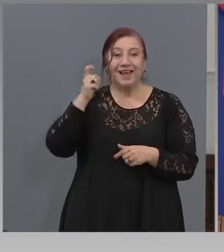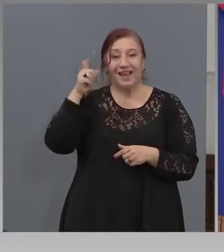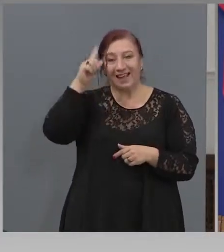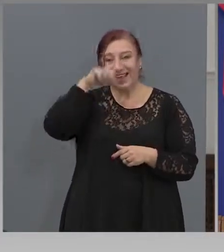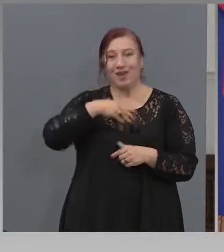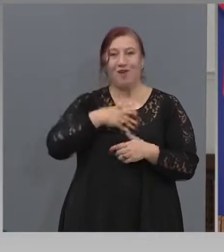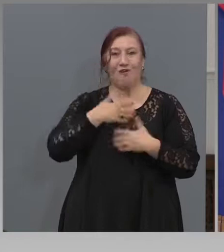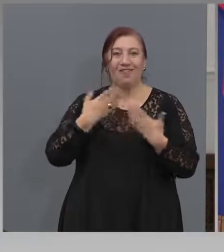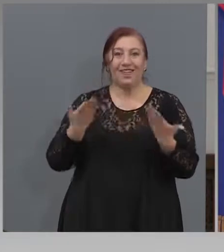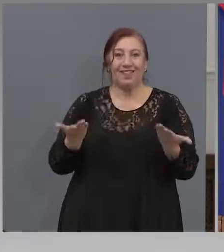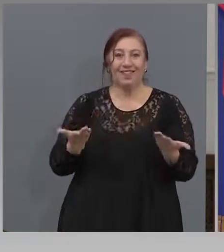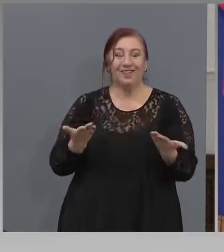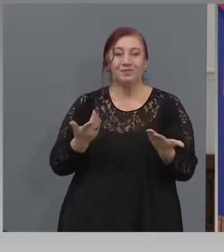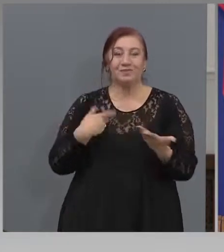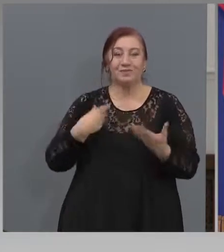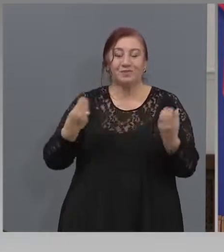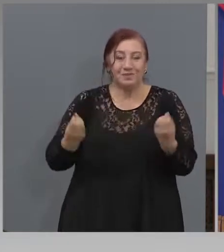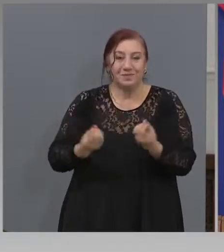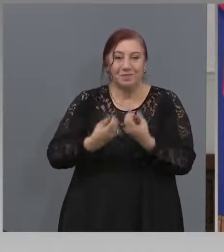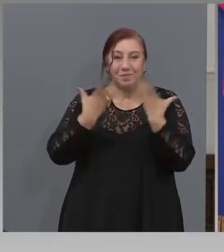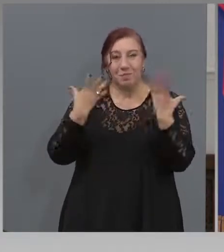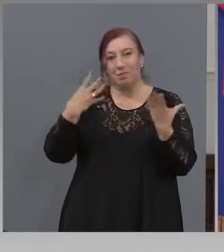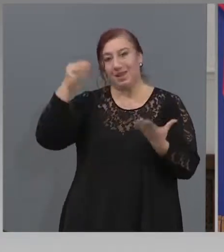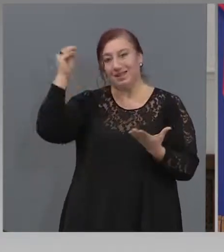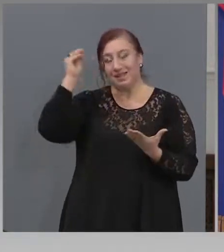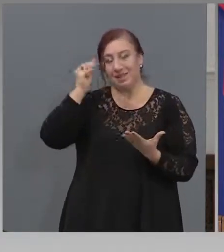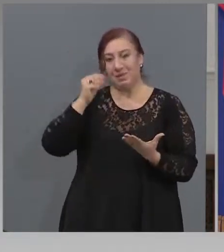българите. Дайте да им пестиме